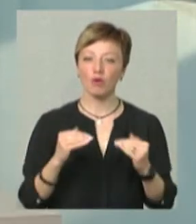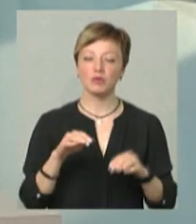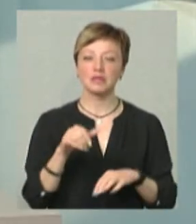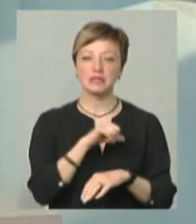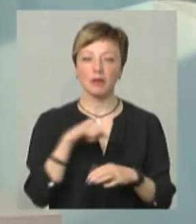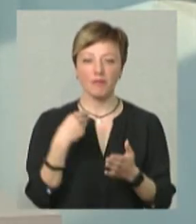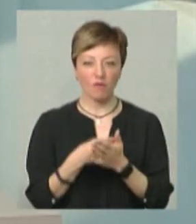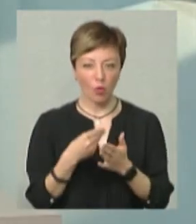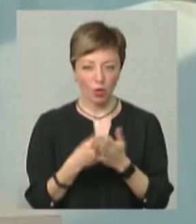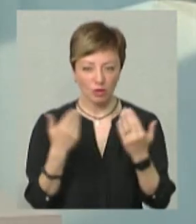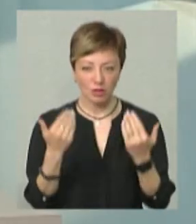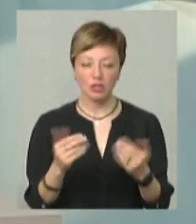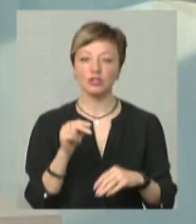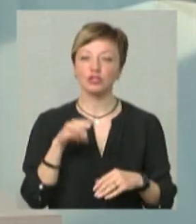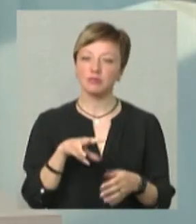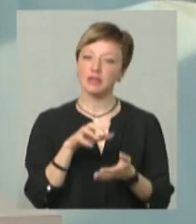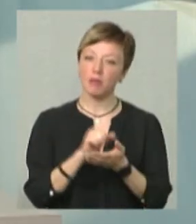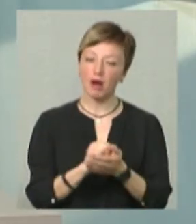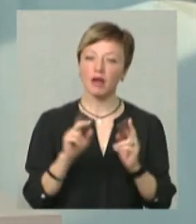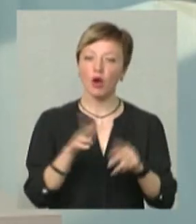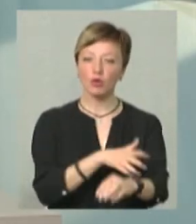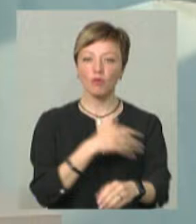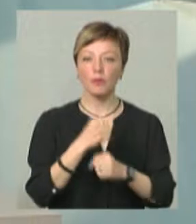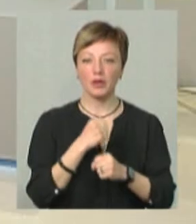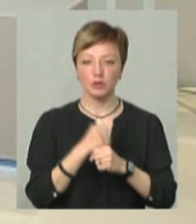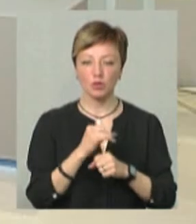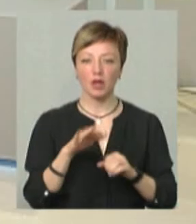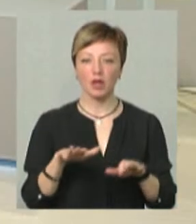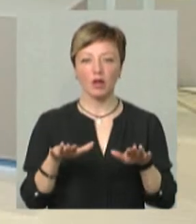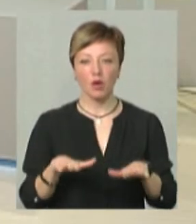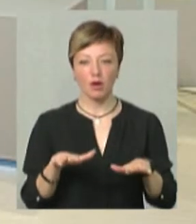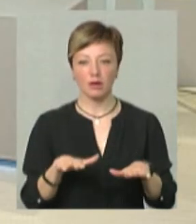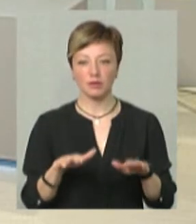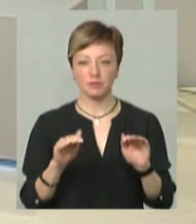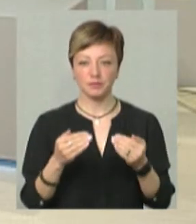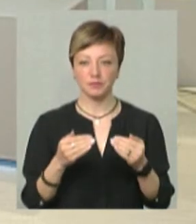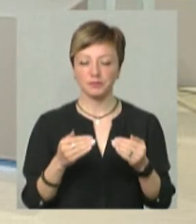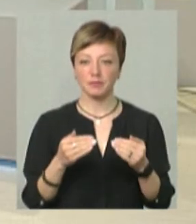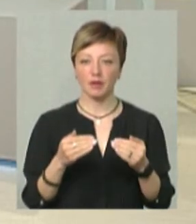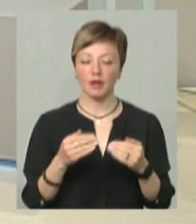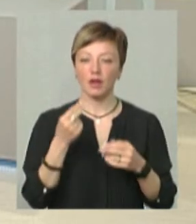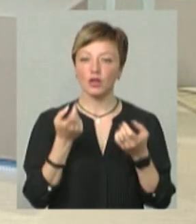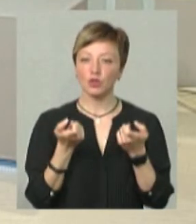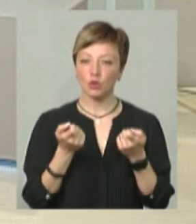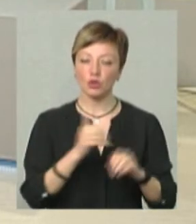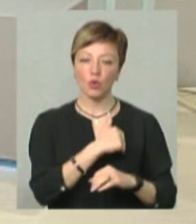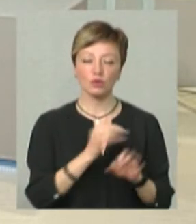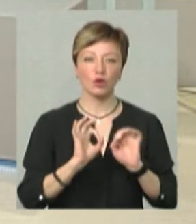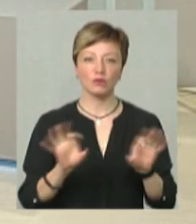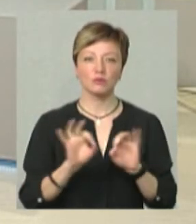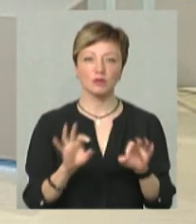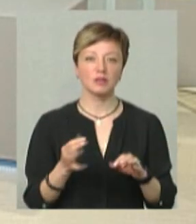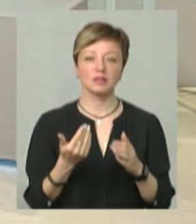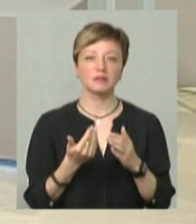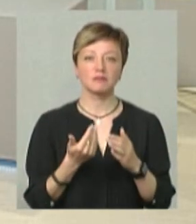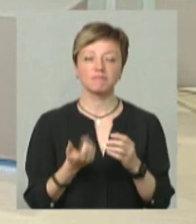про сам фонд «Інноватика», чим займається, як довго працюєте і локально? Власника, ще хочу трошки розповісти, з чого